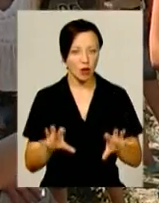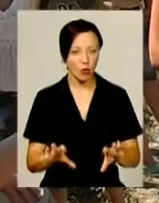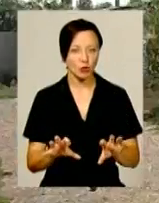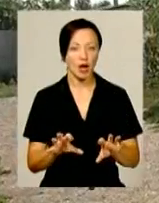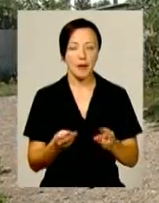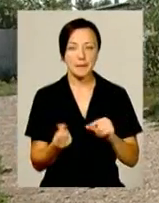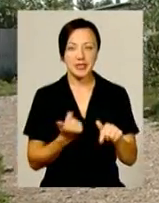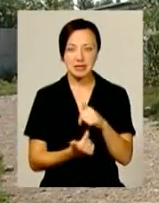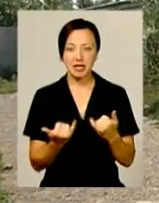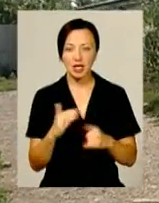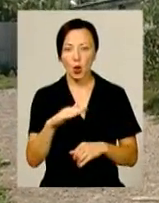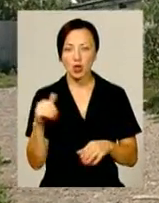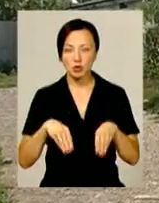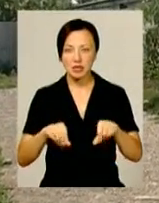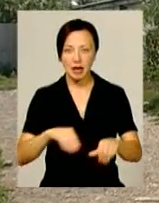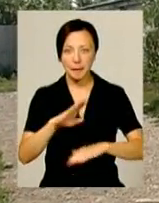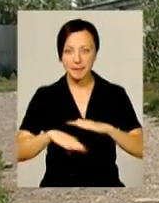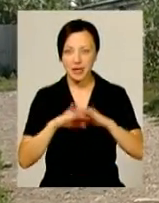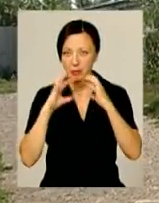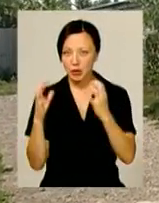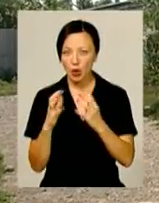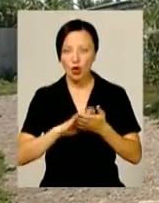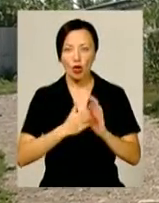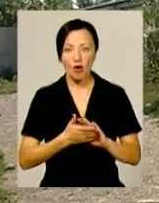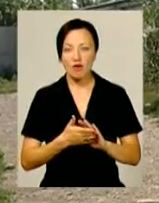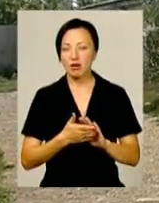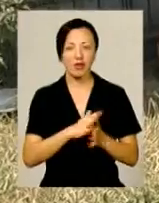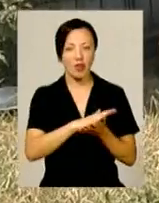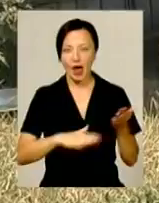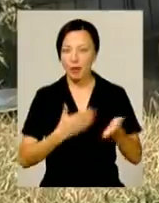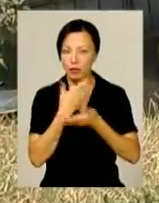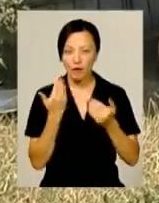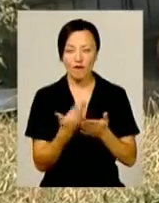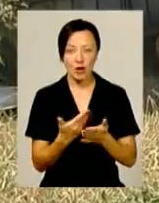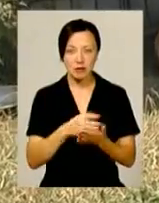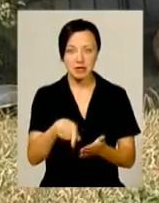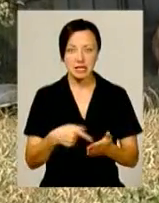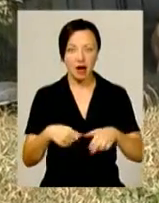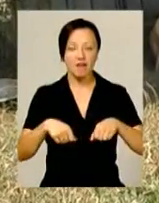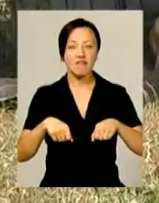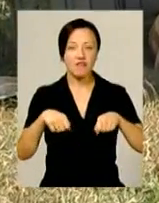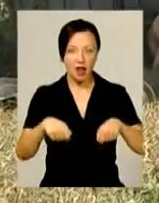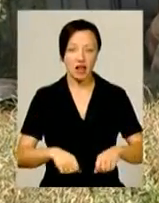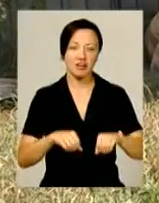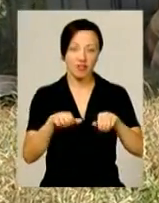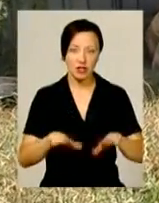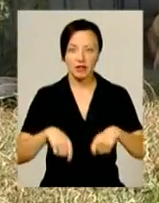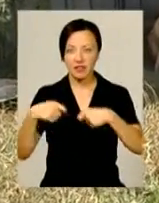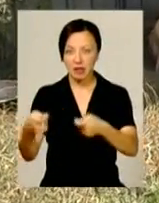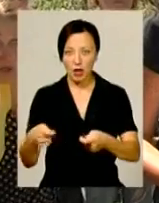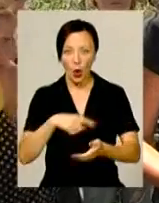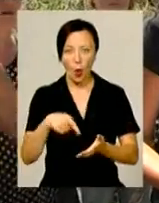підприємець, який нині орендує землю під притулком, договір оренди не продовжив. От міська влада і вирішила віддати безхаченків